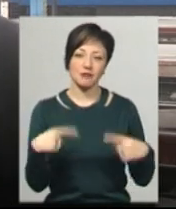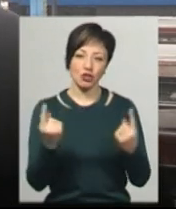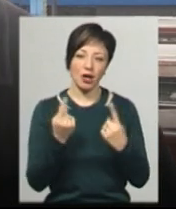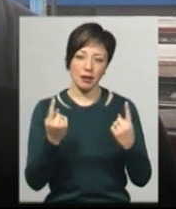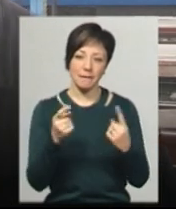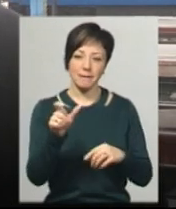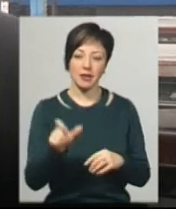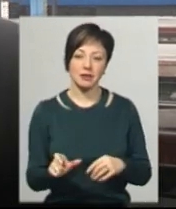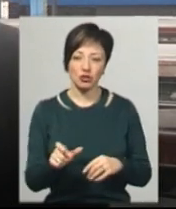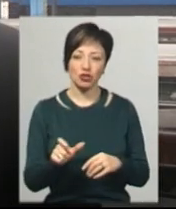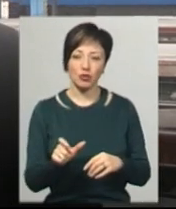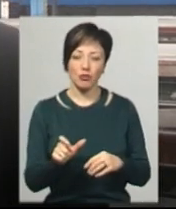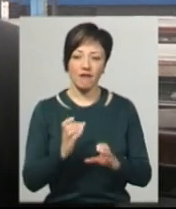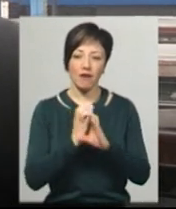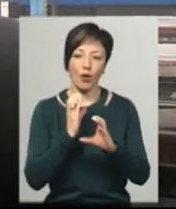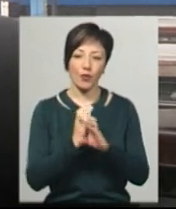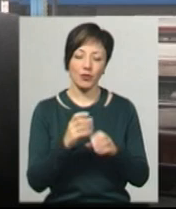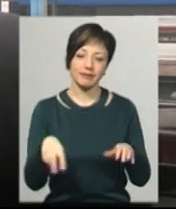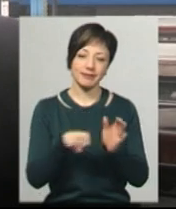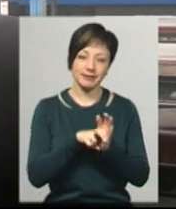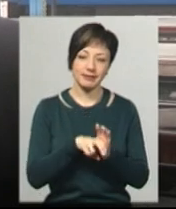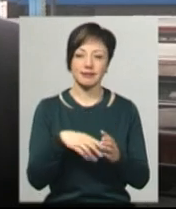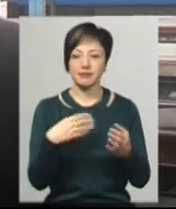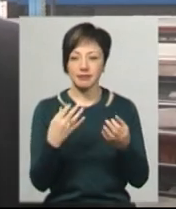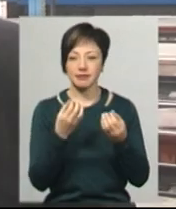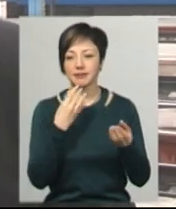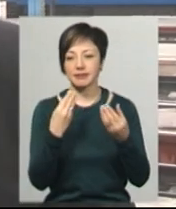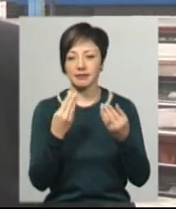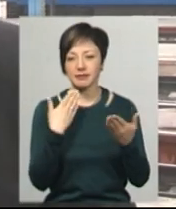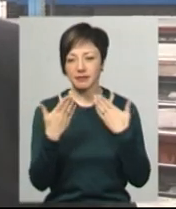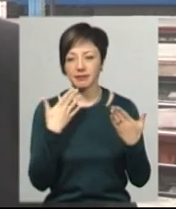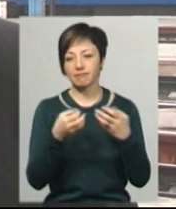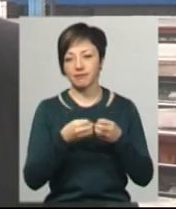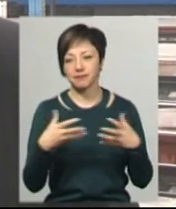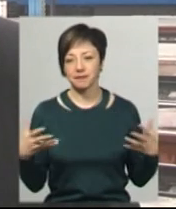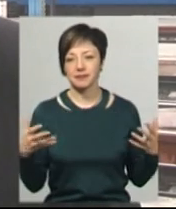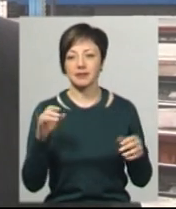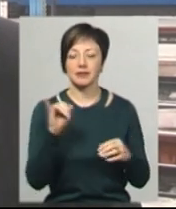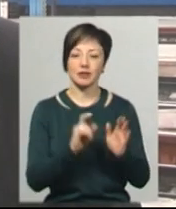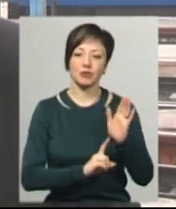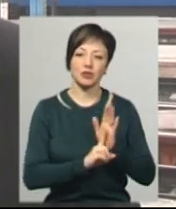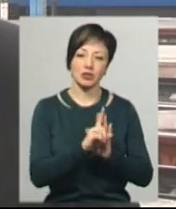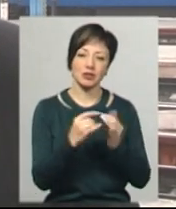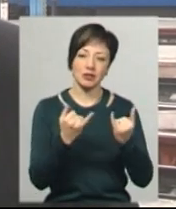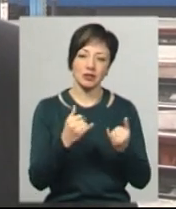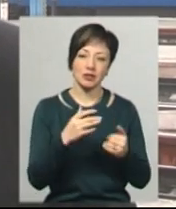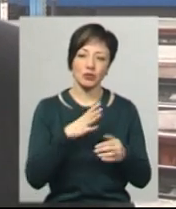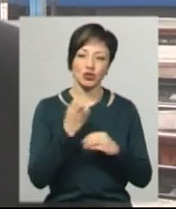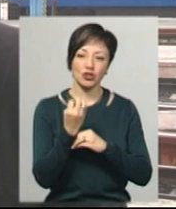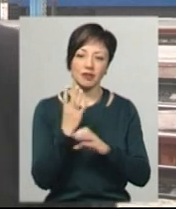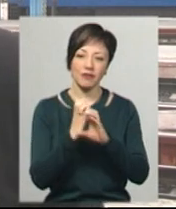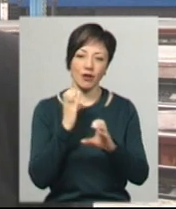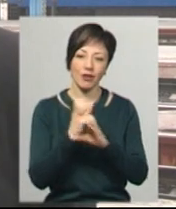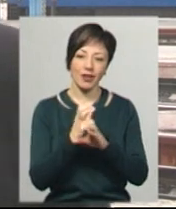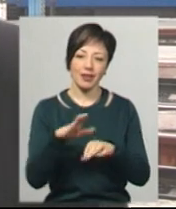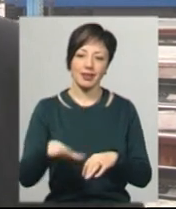таким попутником в вагоні. Так, за слово, познайомились, не пам'ятаю, зараз це був 14-й вагон, у нього була